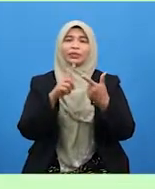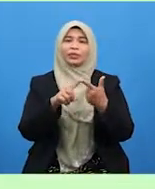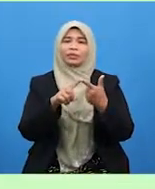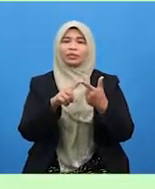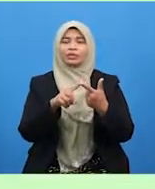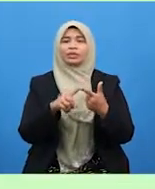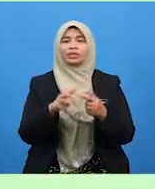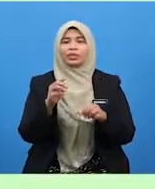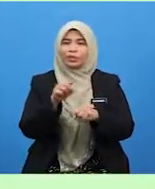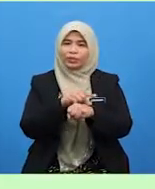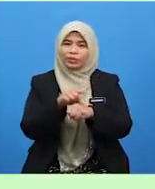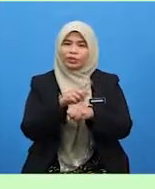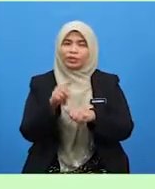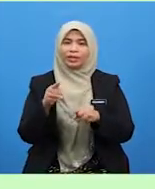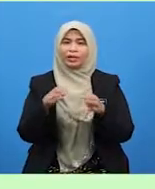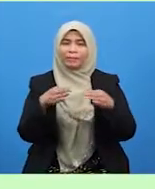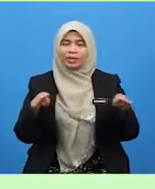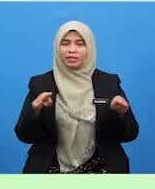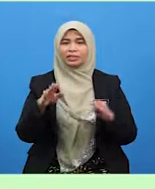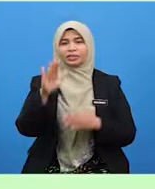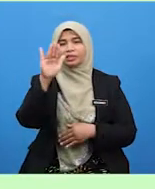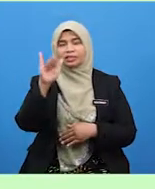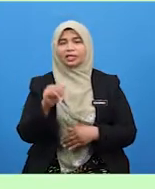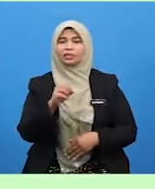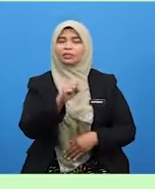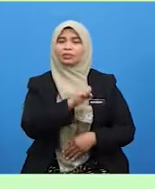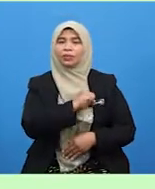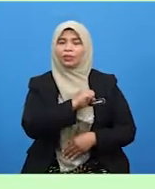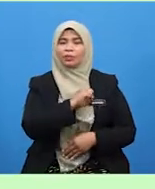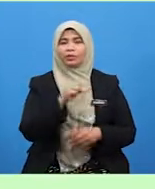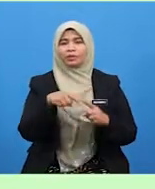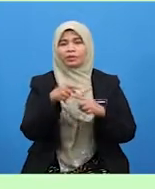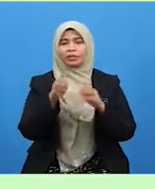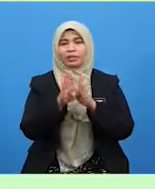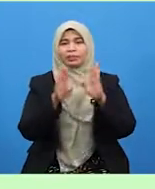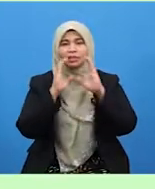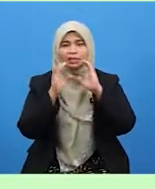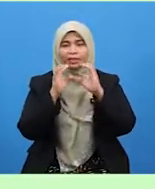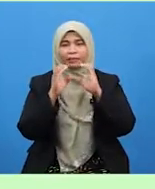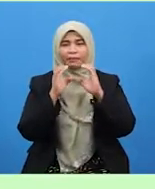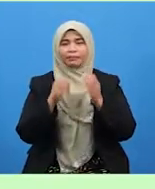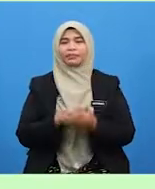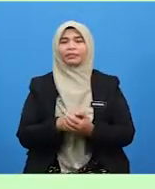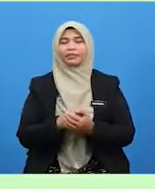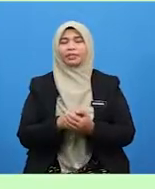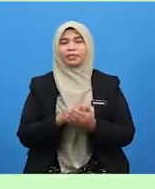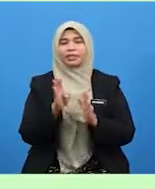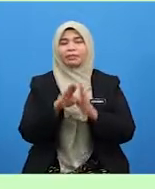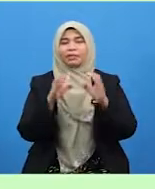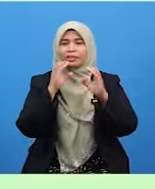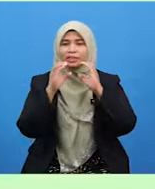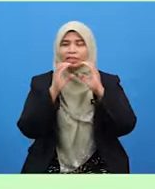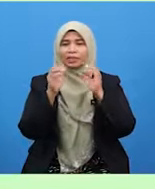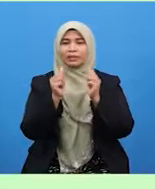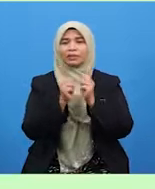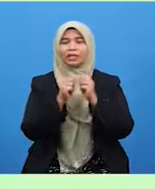menggunakan bahasa yang sopan apabila bercakap. Bercakaplah dengan